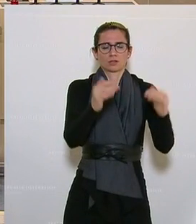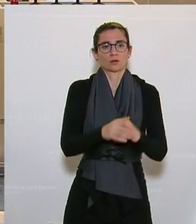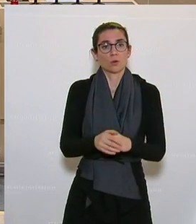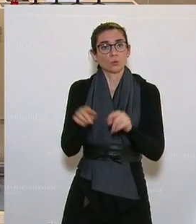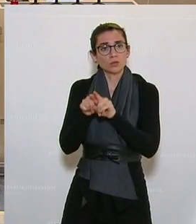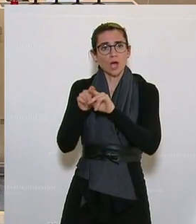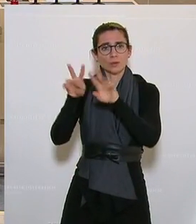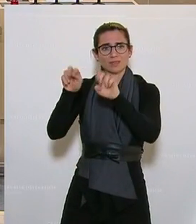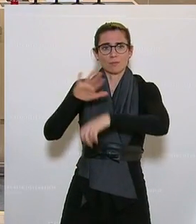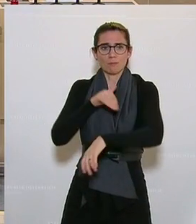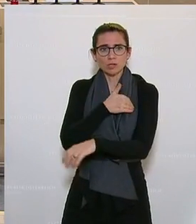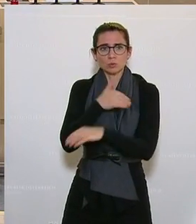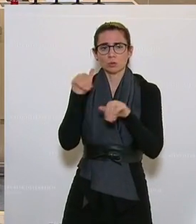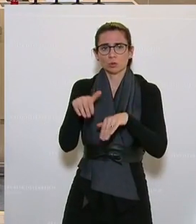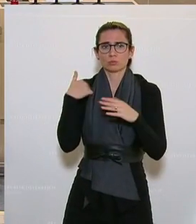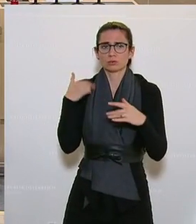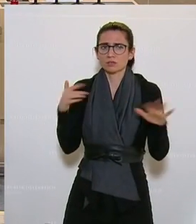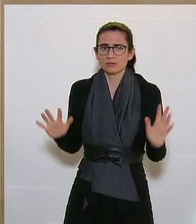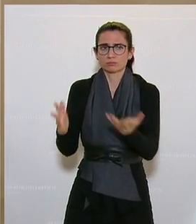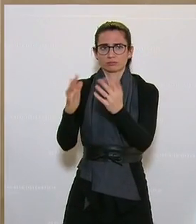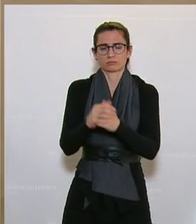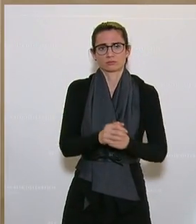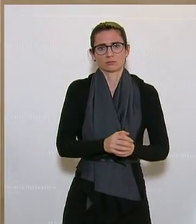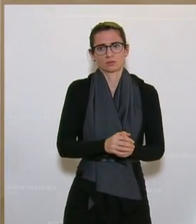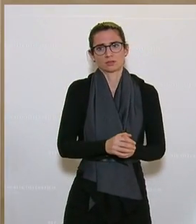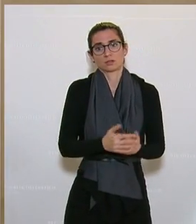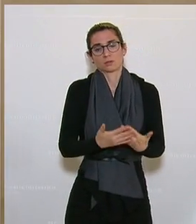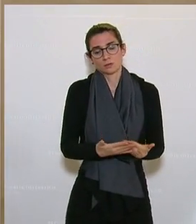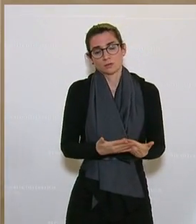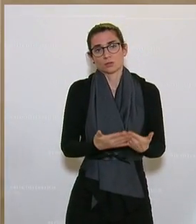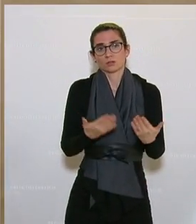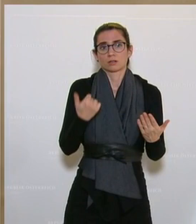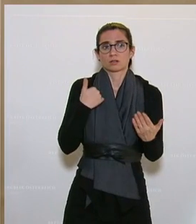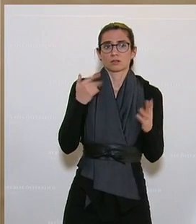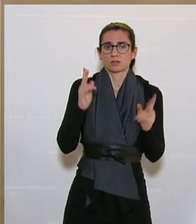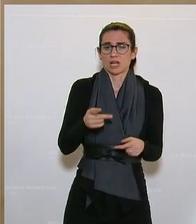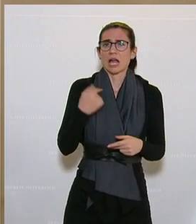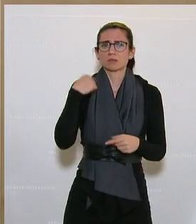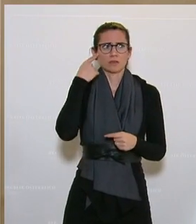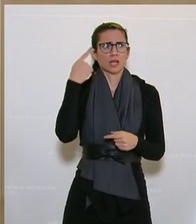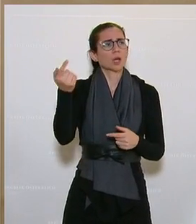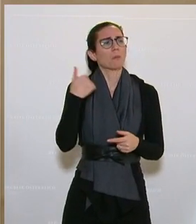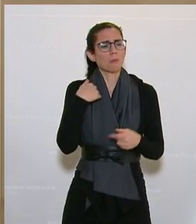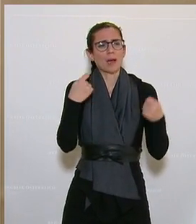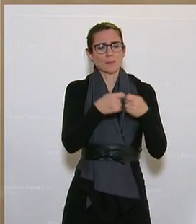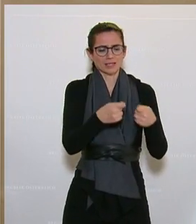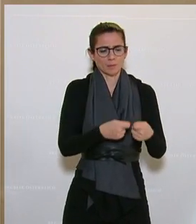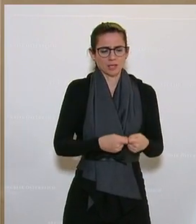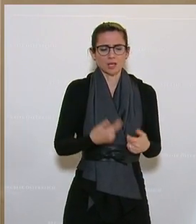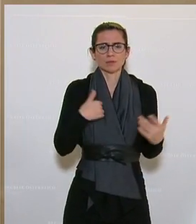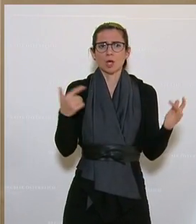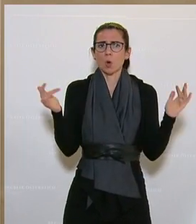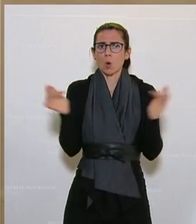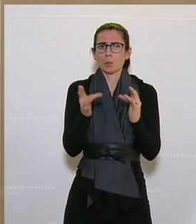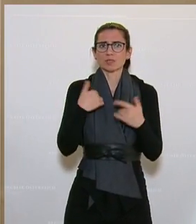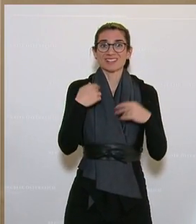und so weiter und so weiter. Man könnte meinen, durchdachte Maßnahmen, durchdachte Vorschläge seitens der